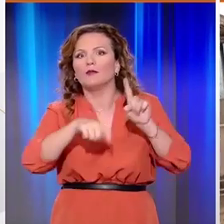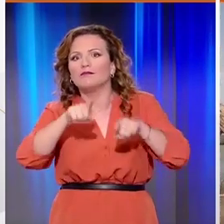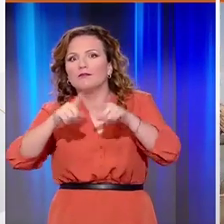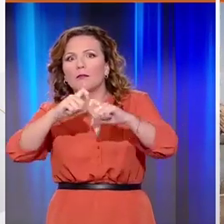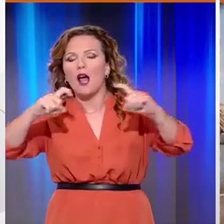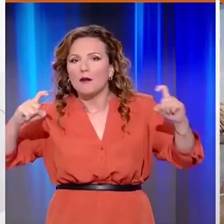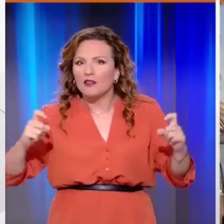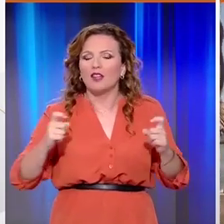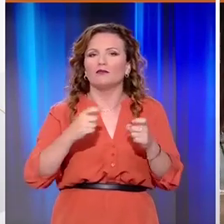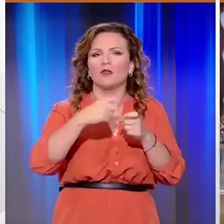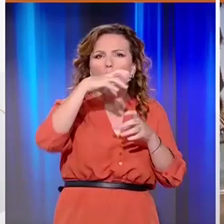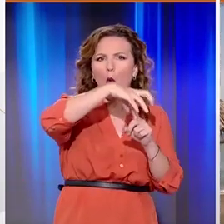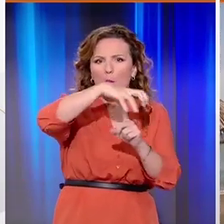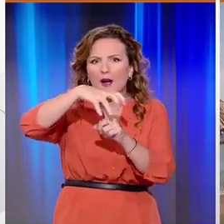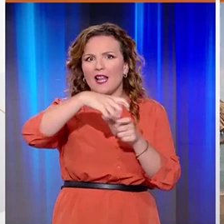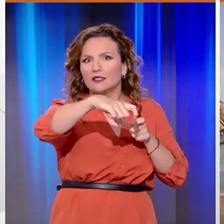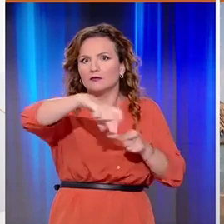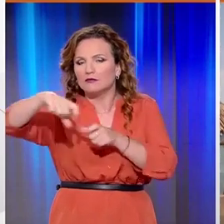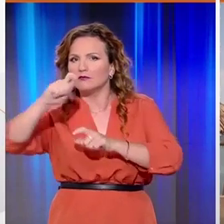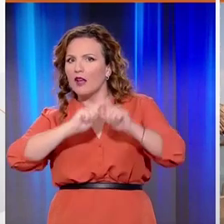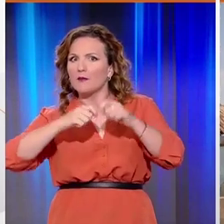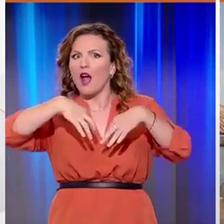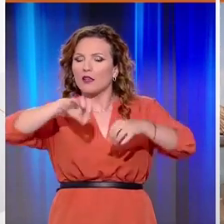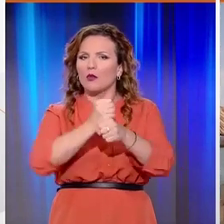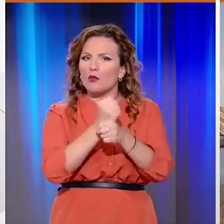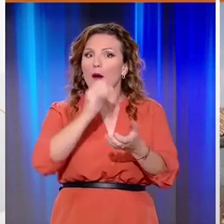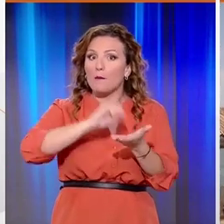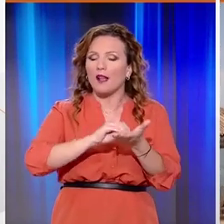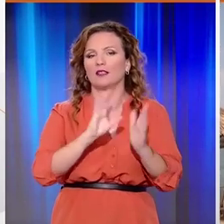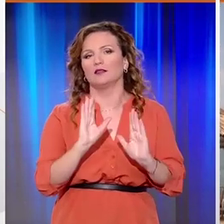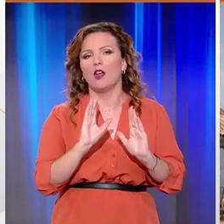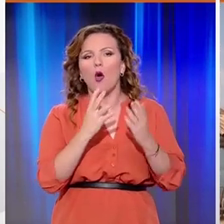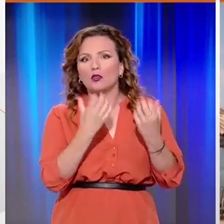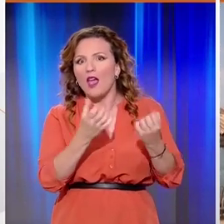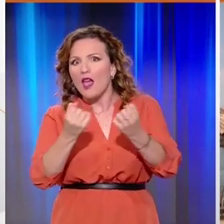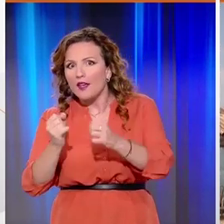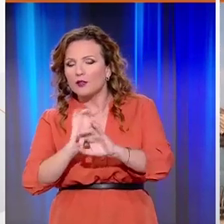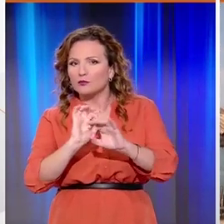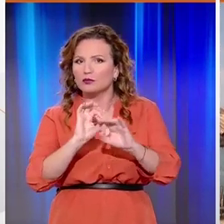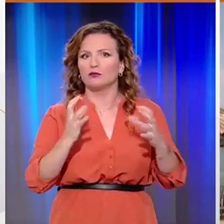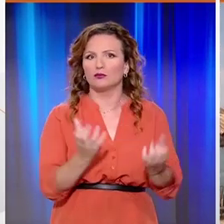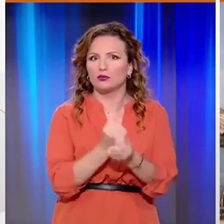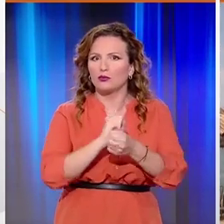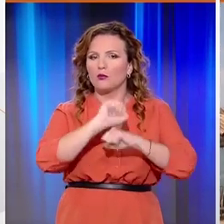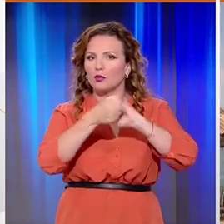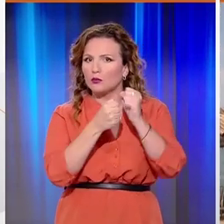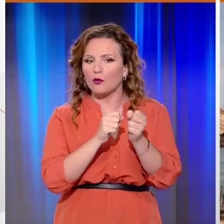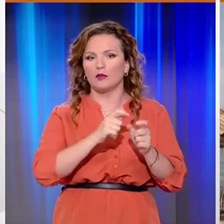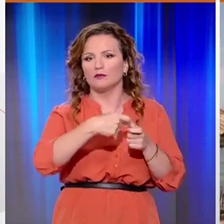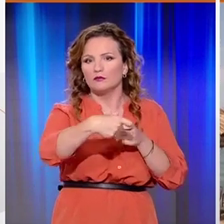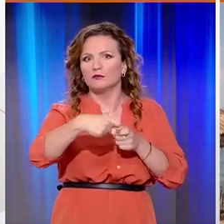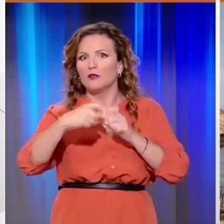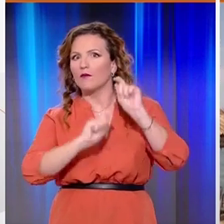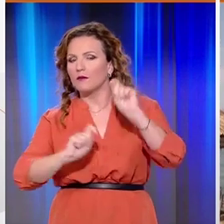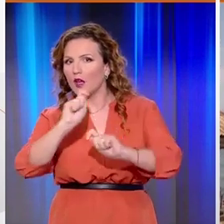μπορούσε, έστησε ομπρέλες και ξεκίνησε να δουλεύει. Ό,τι δεν έχει καταστραφεί προσπαθούμε να το φέρουμε λίγο στα Ίσα. Τώρα